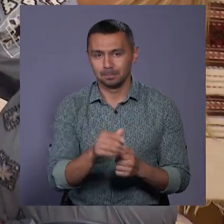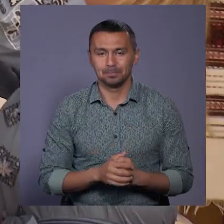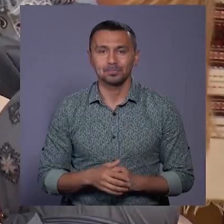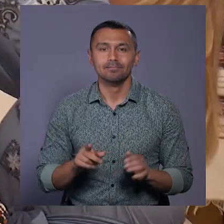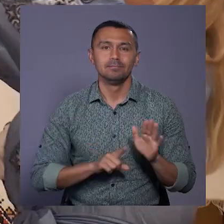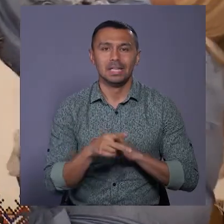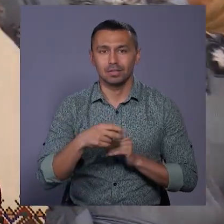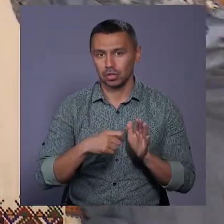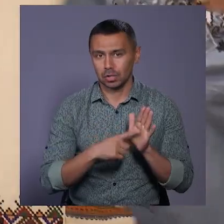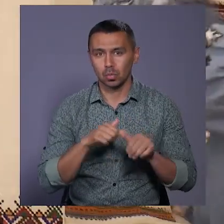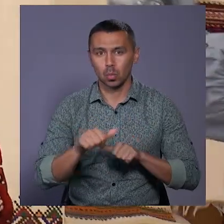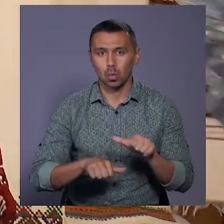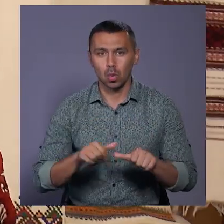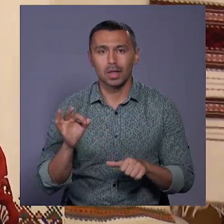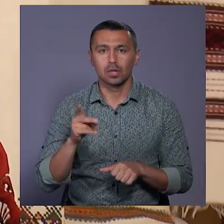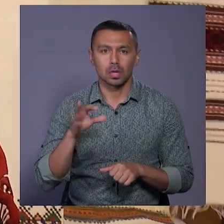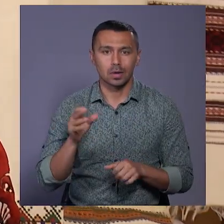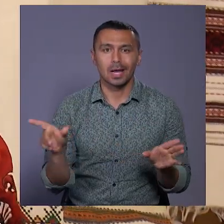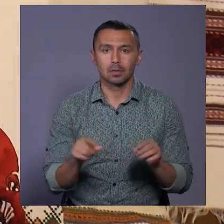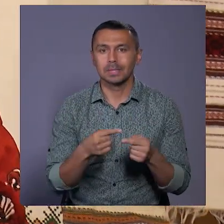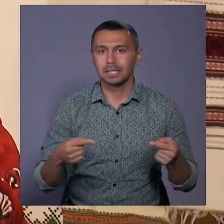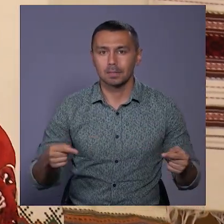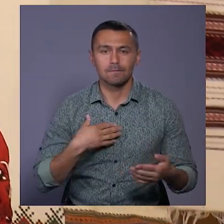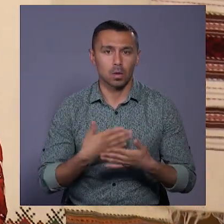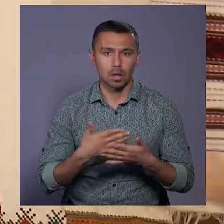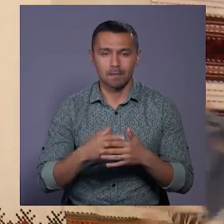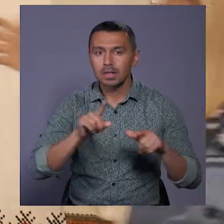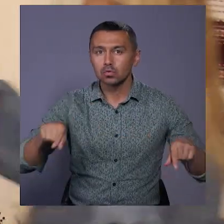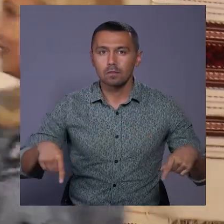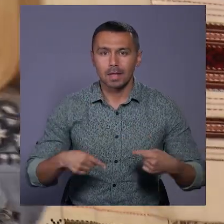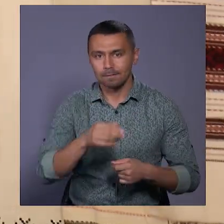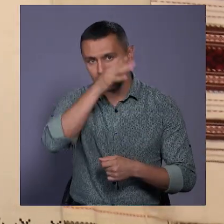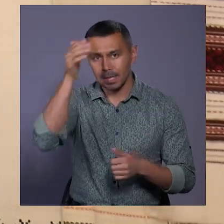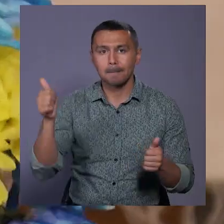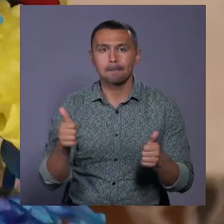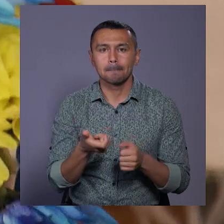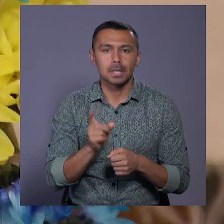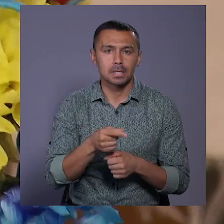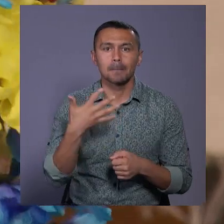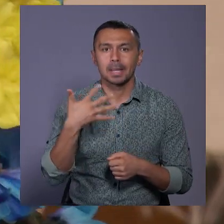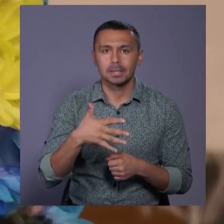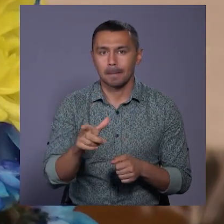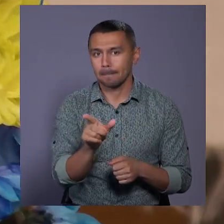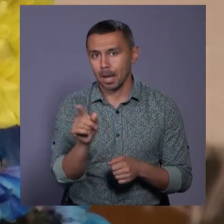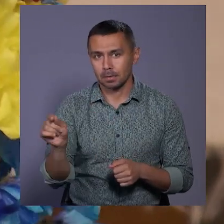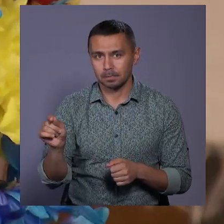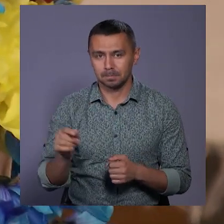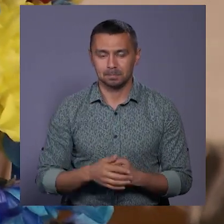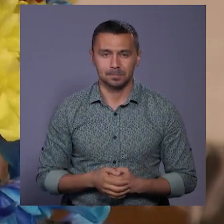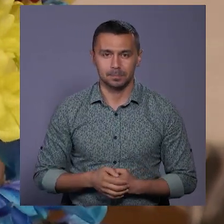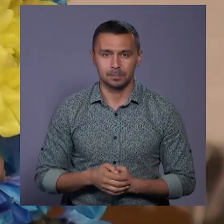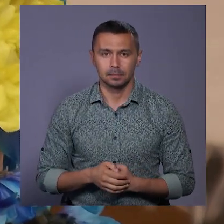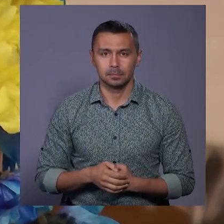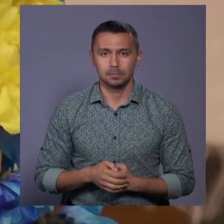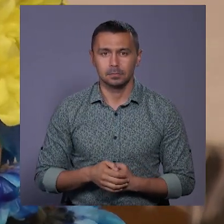2016 року Олена Ярошенко разом із іншими волонтерами влаштувала весілля більш ніж для 50 пар. Олександр Семенюк,